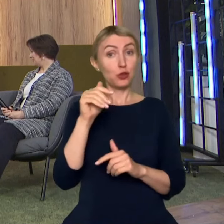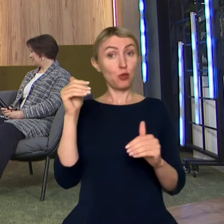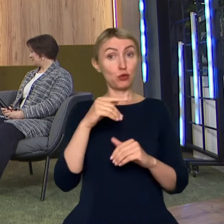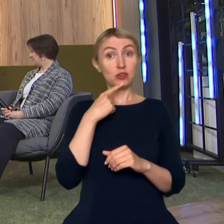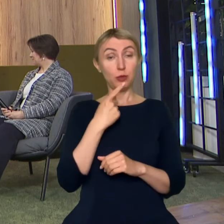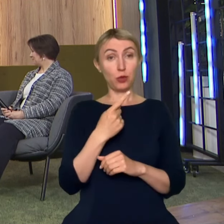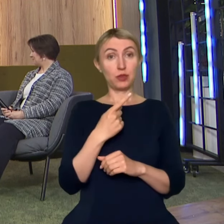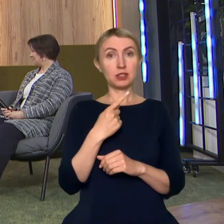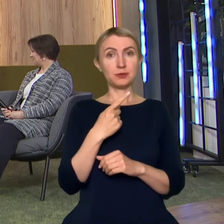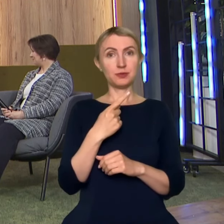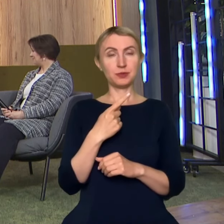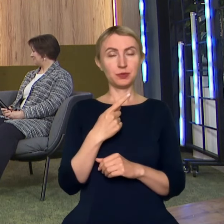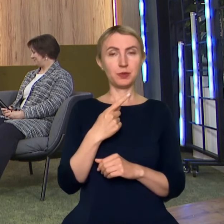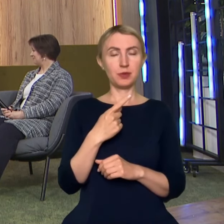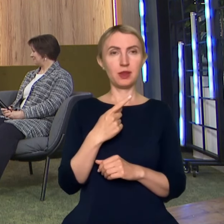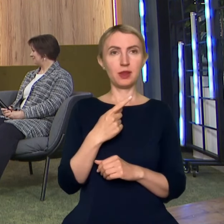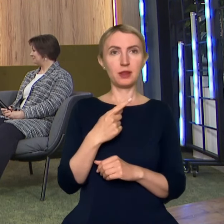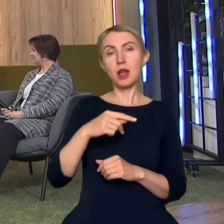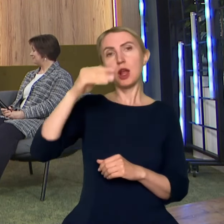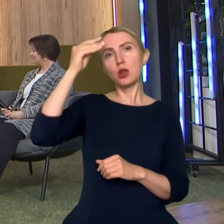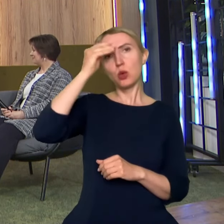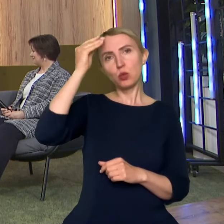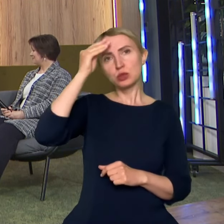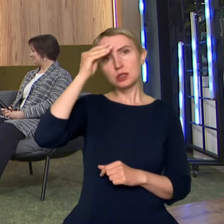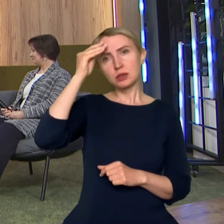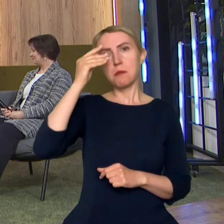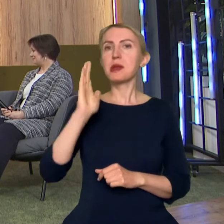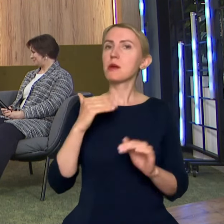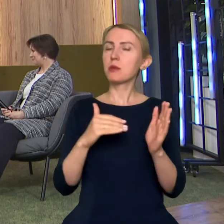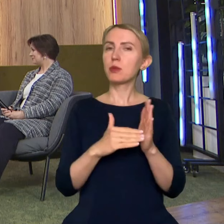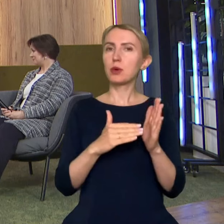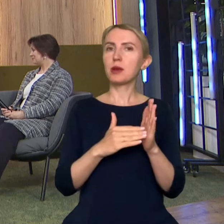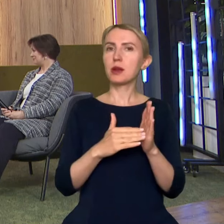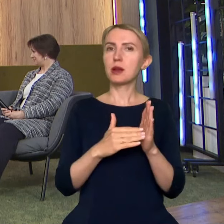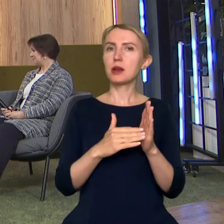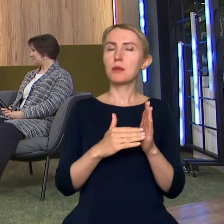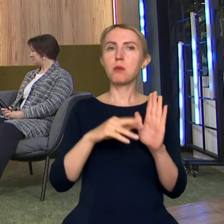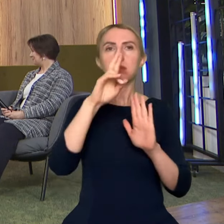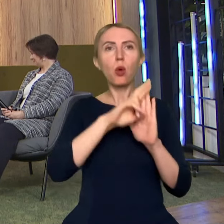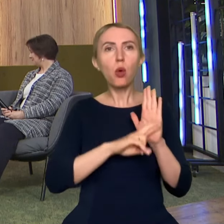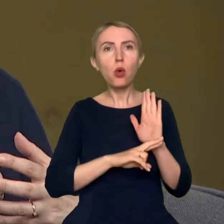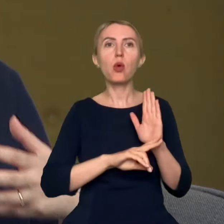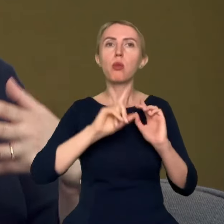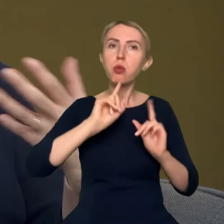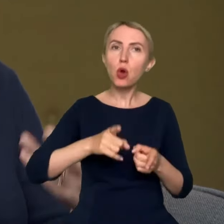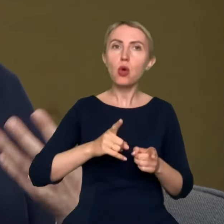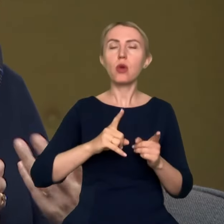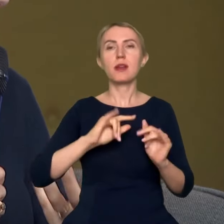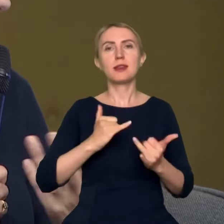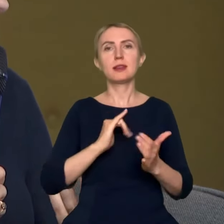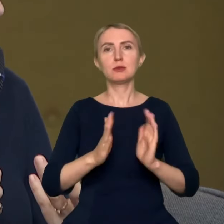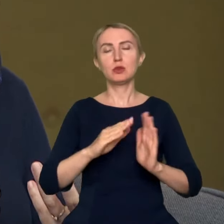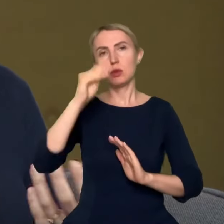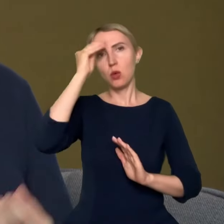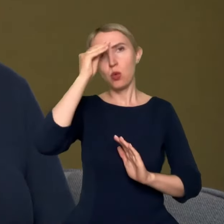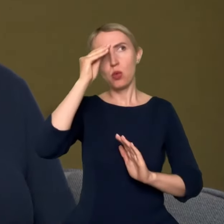do uczenia się będzie potrzebny instruktaż, czy będzie rodzaj uczenia, jak